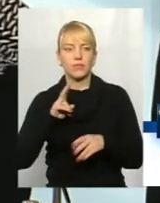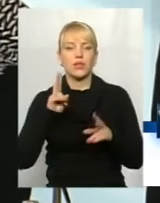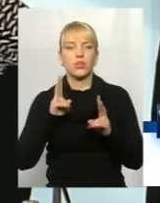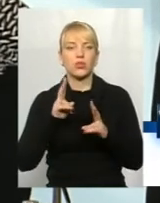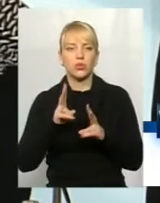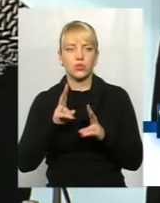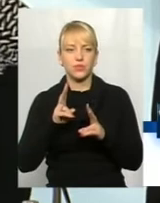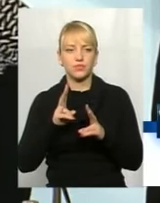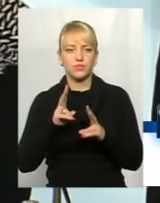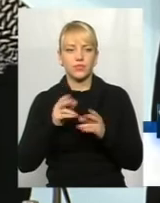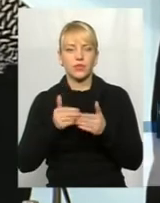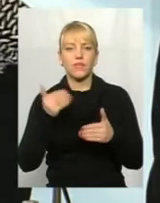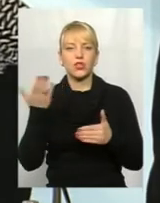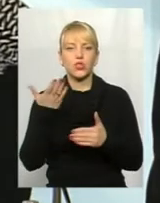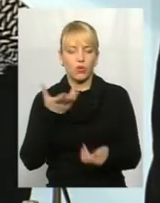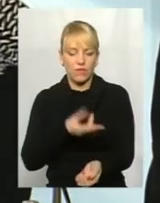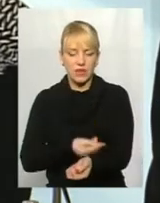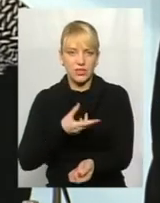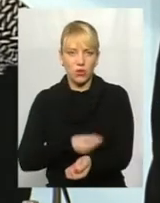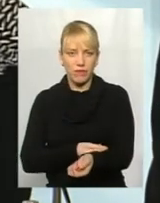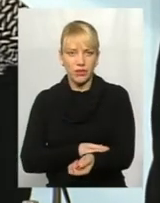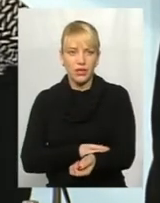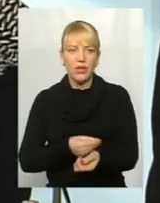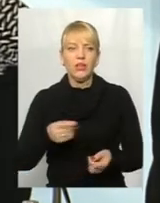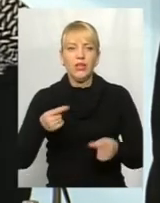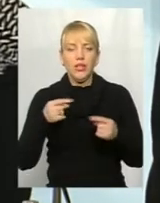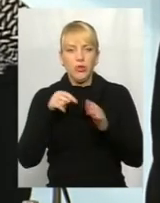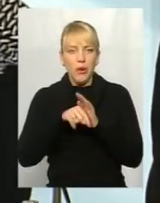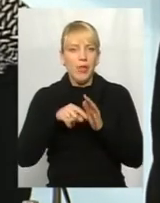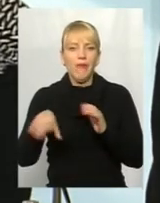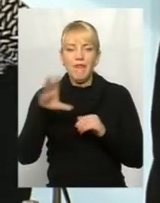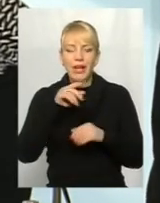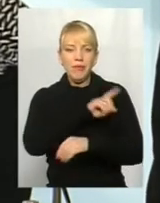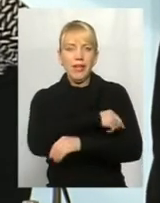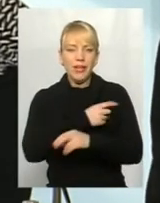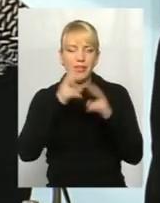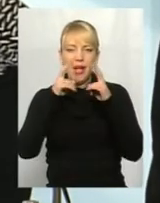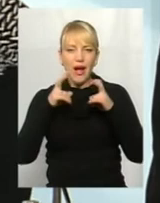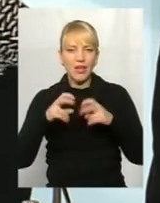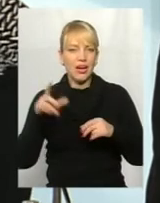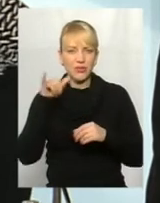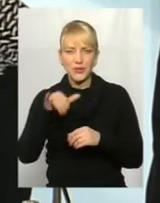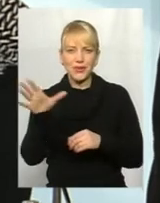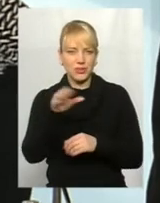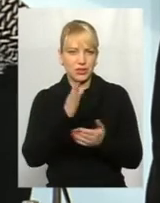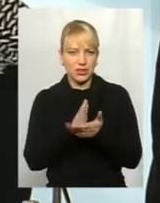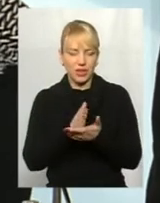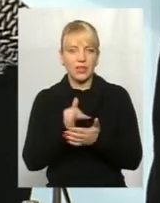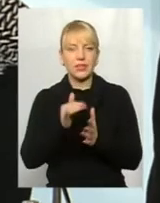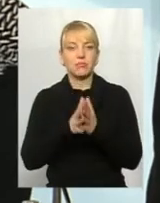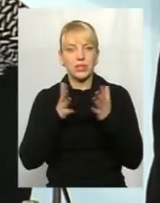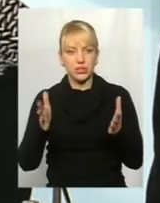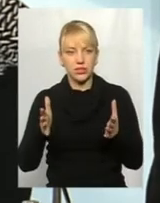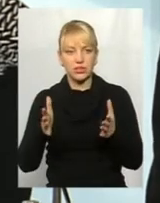від чого вакцинований, тобто весь медичний анамнесті цієї сім'ї в нього. Через те більшість,